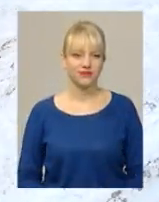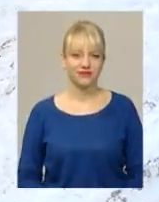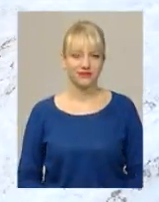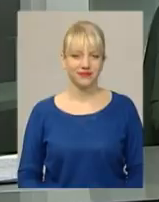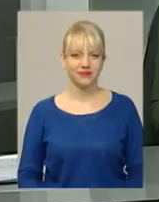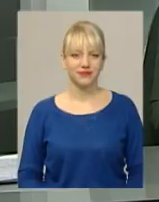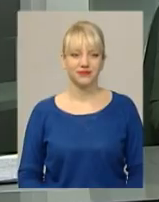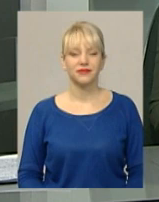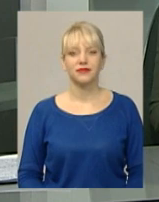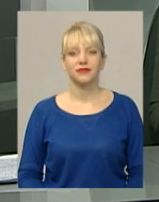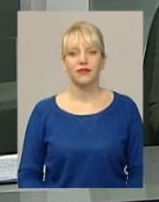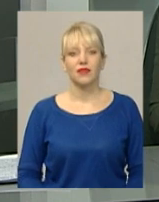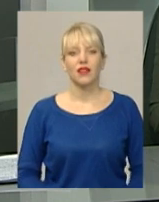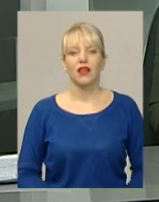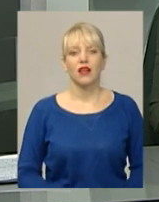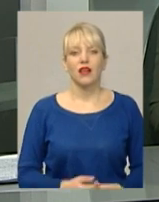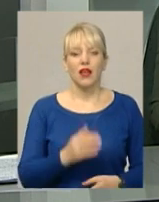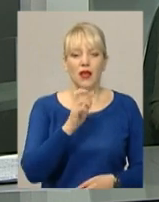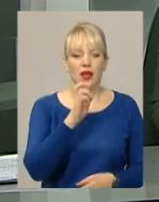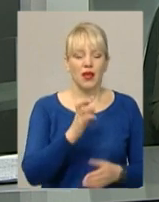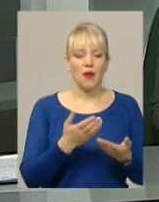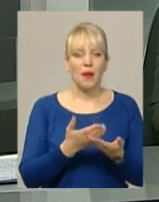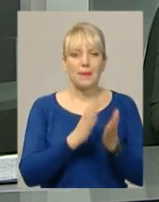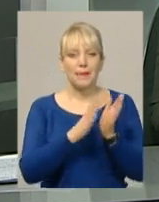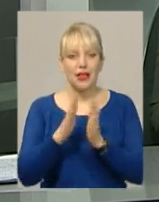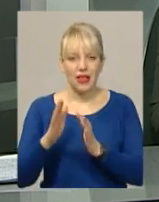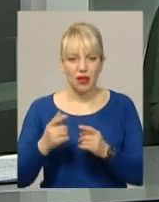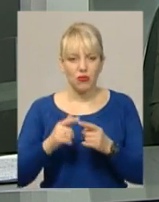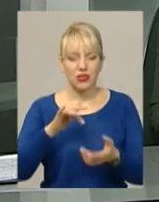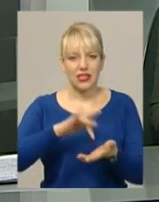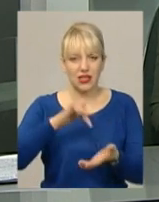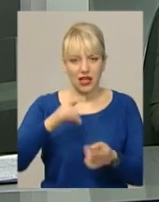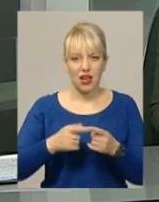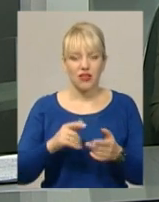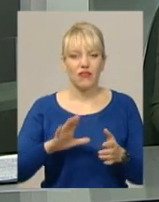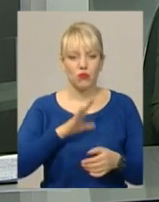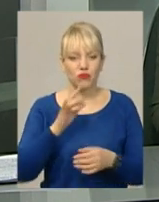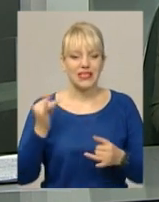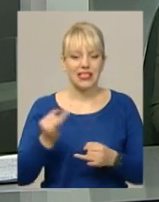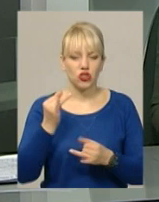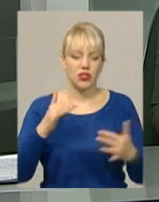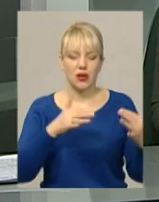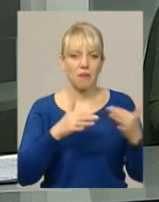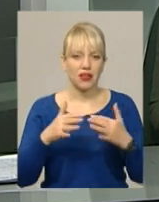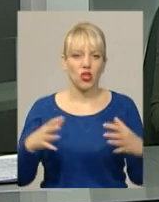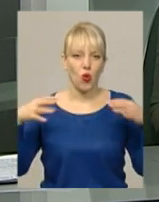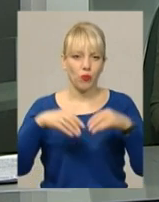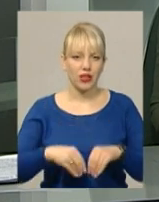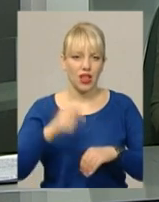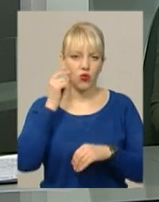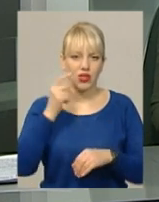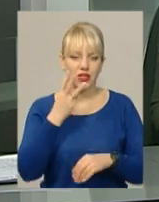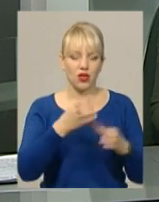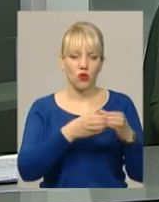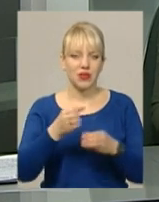Центр. У бібліохабі центральної книгозбірні Хмельницького відбувся історичний батл «Об'єднай Україну». Три команди